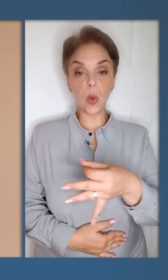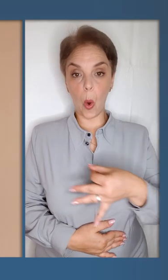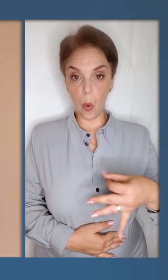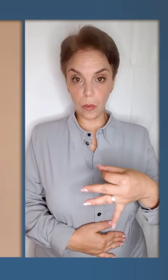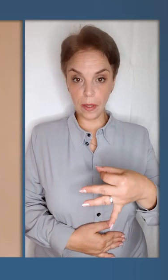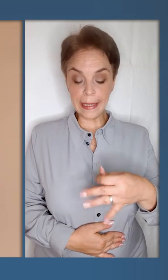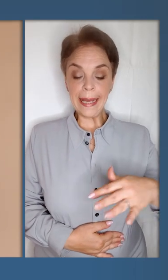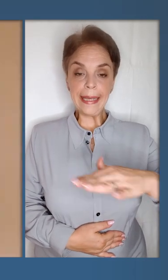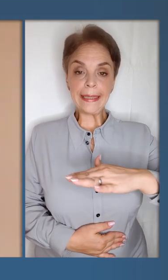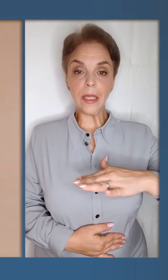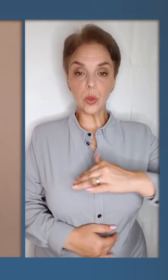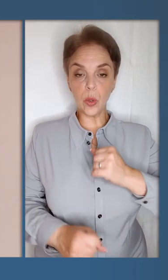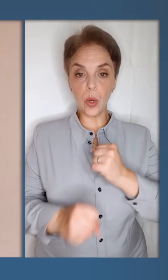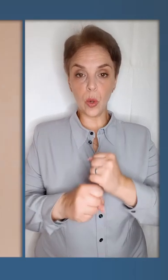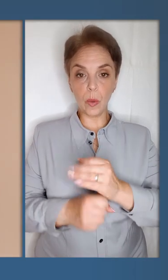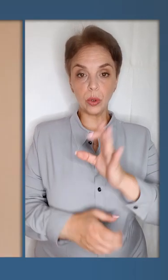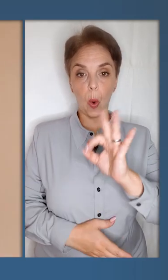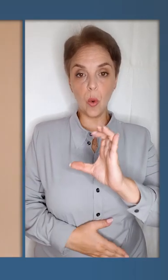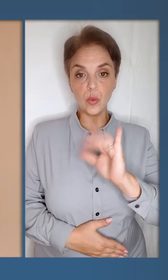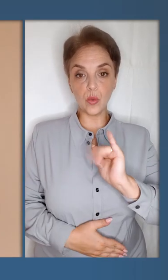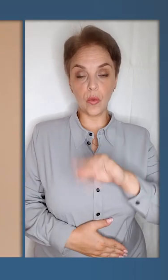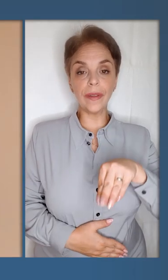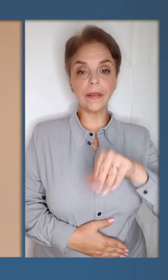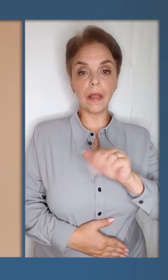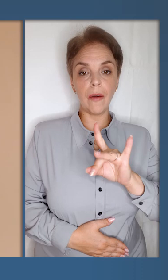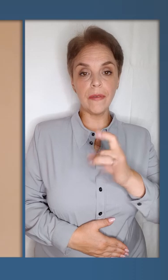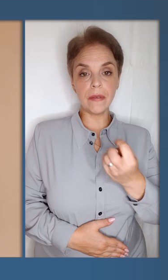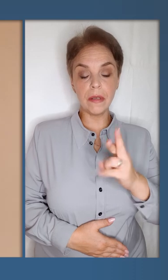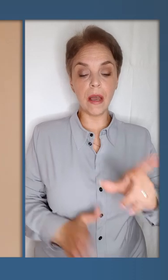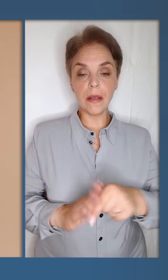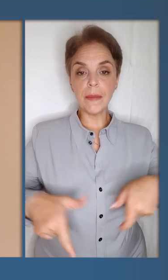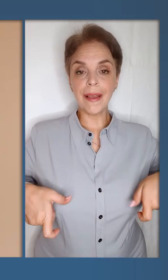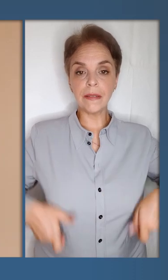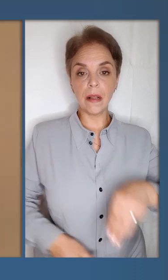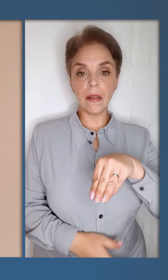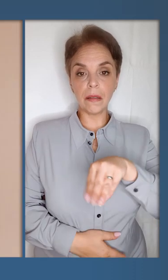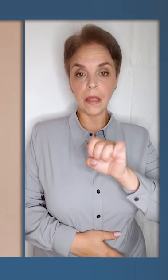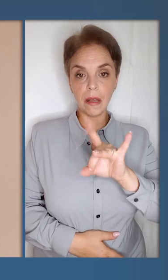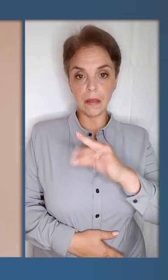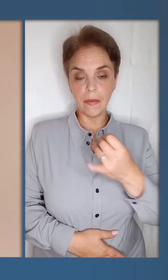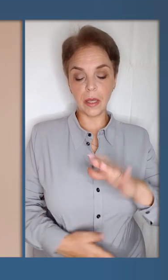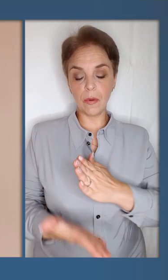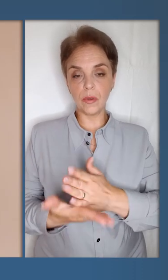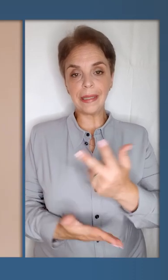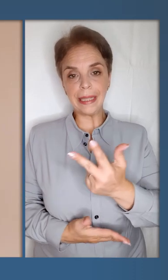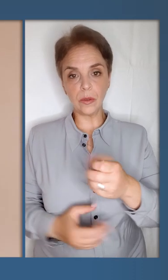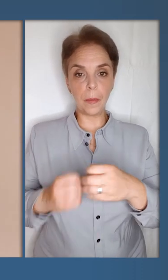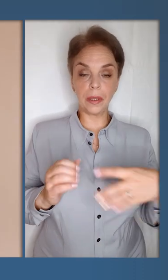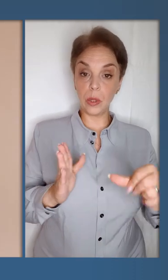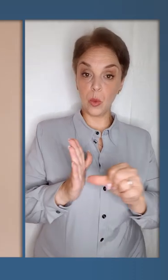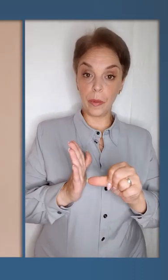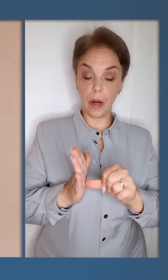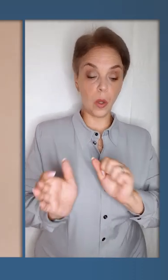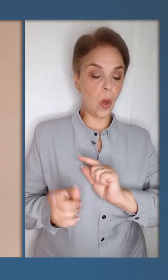області, територія роботи ОСУ в Таврі разом з генералом Тарнаєвським були в розташуваннях 3 та 15